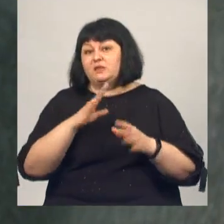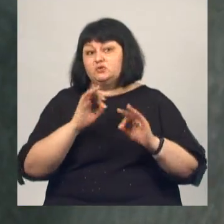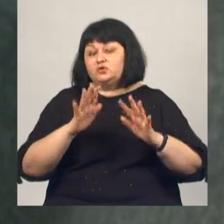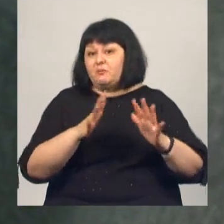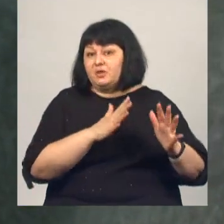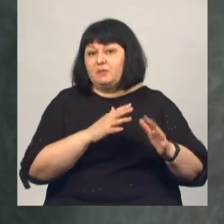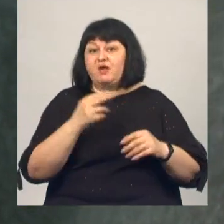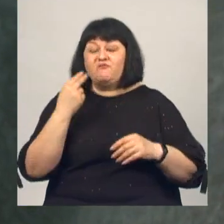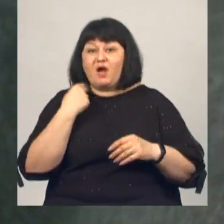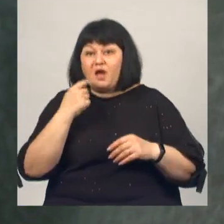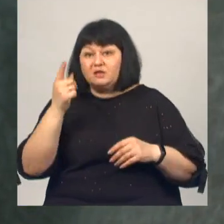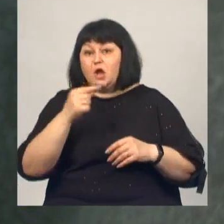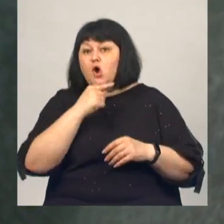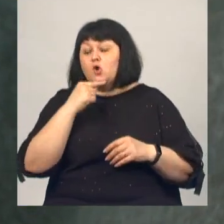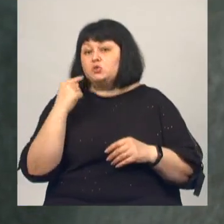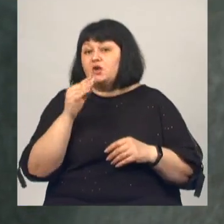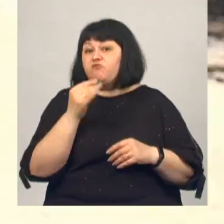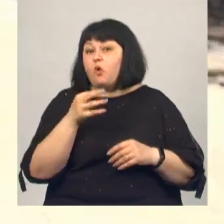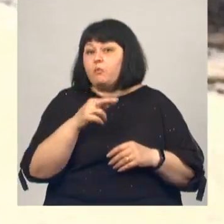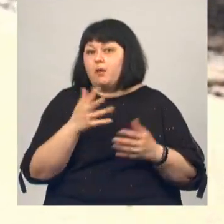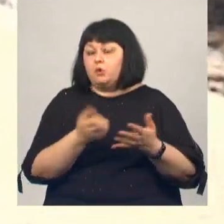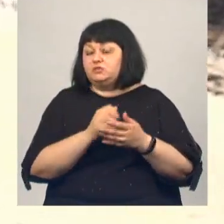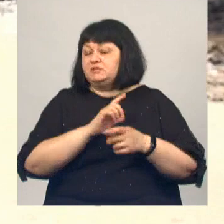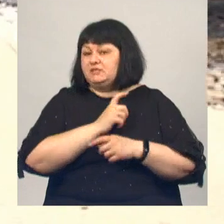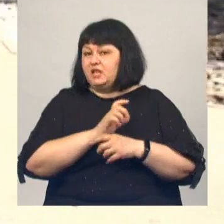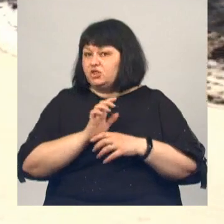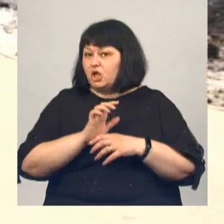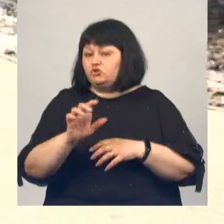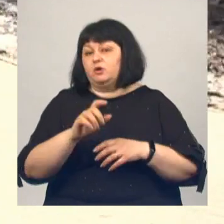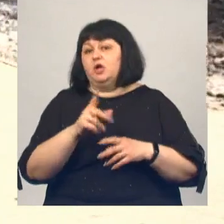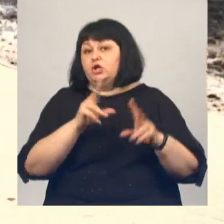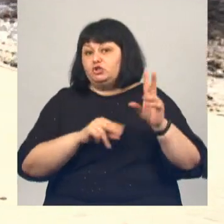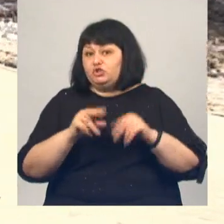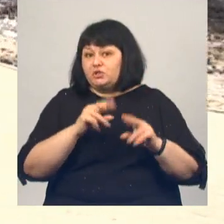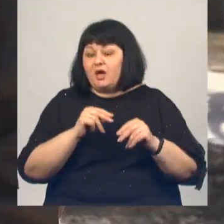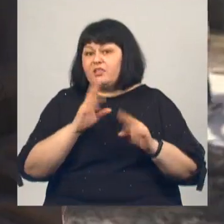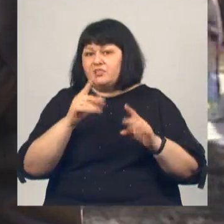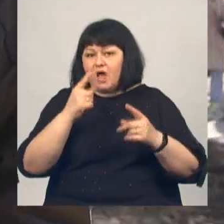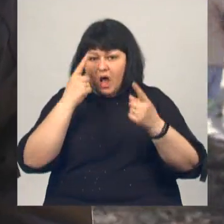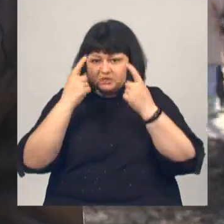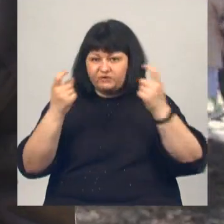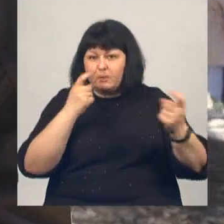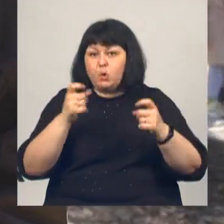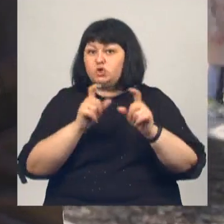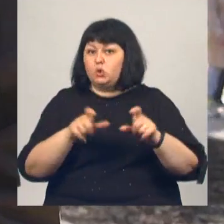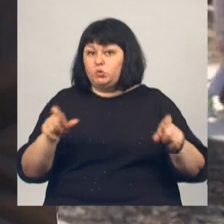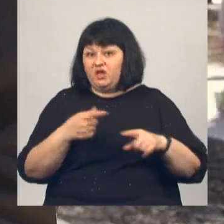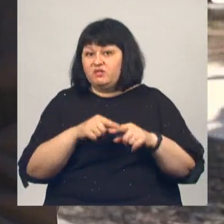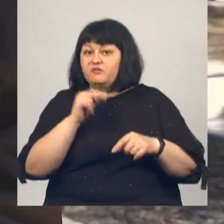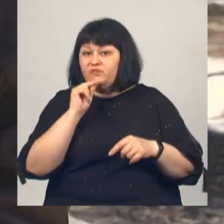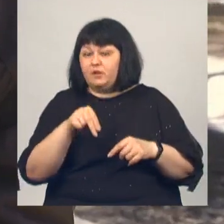странах мира, русофобия получила сильный толчок. Ян считает, что всему виной неосведомленность людей. Мои друзья